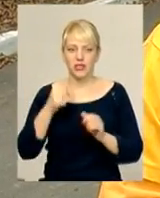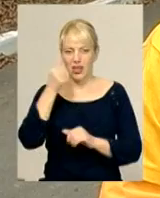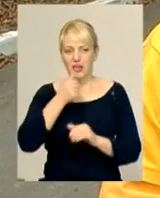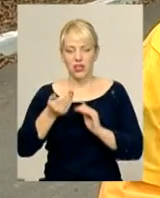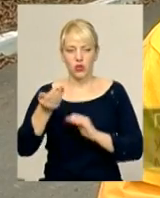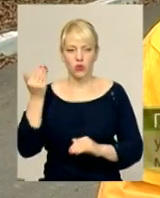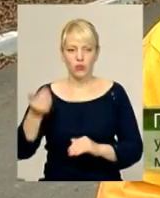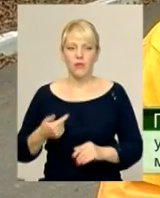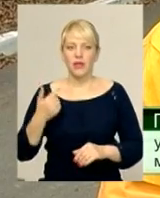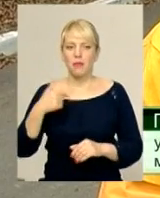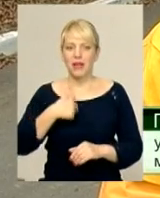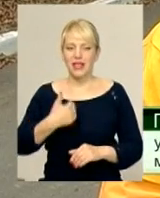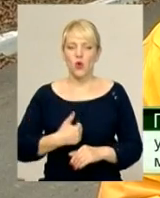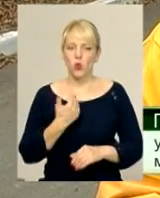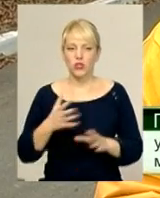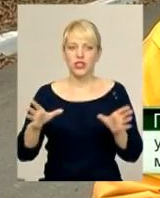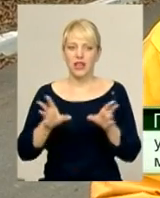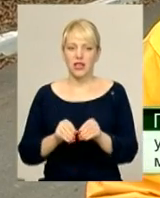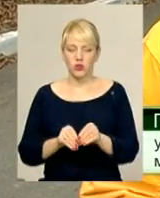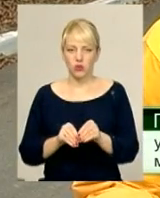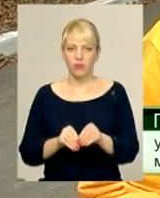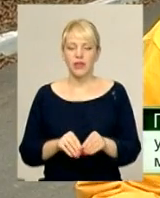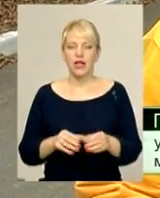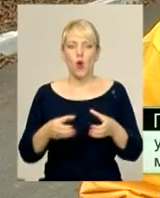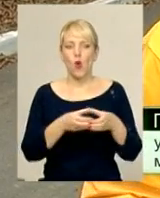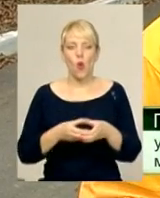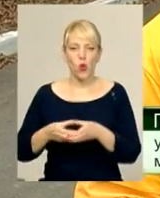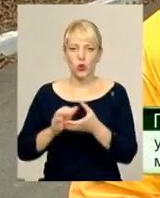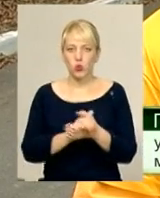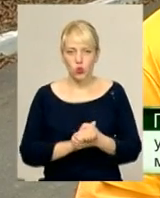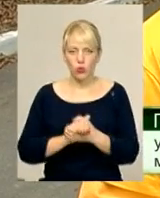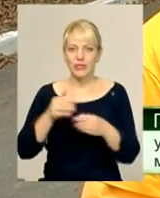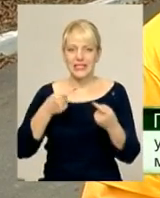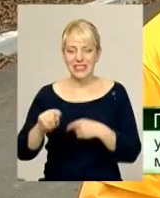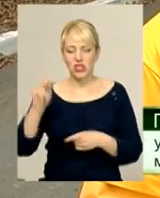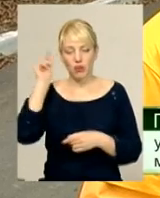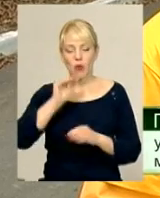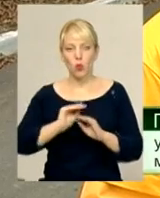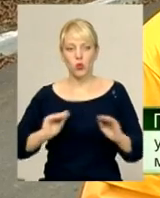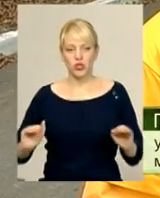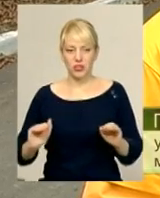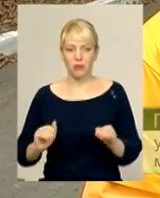Мені хочеться разом гуртом з іншими учнями, з іншими